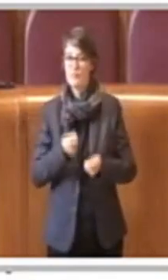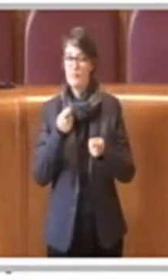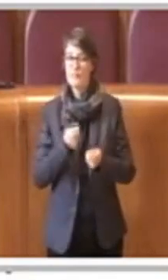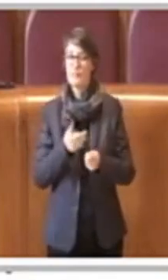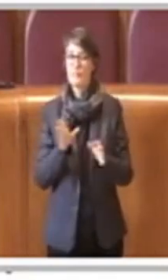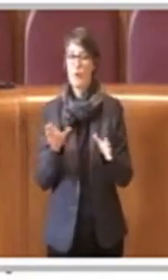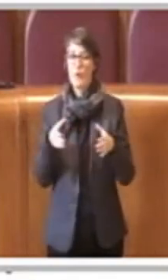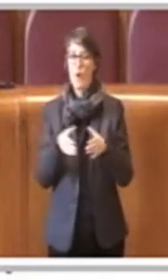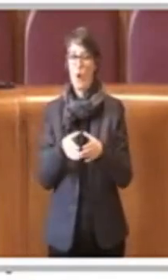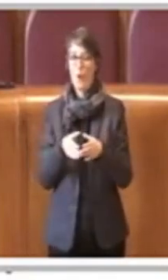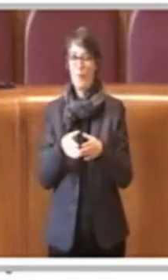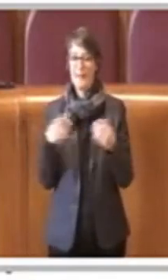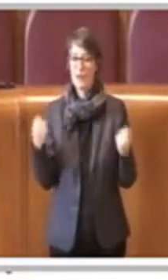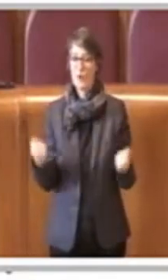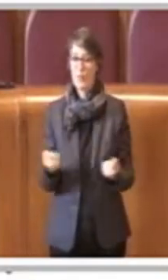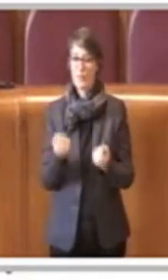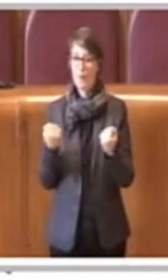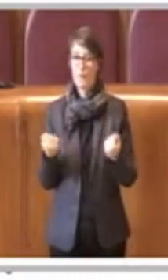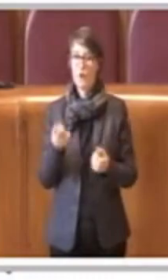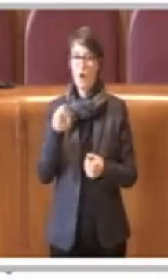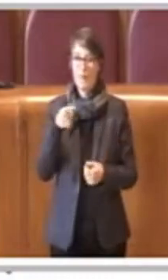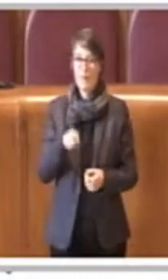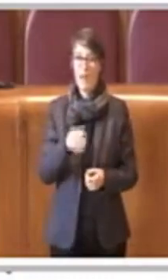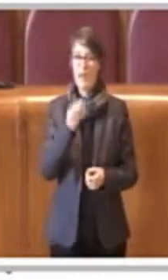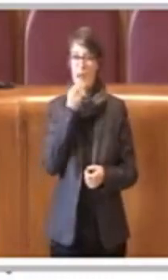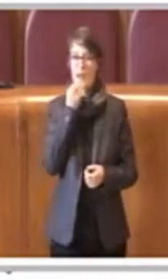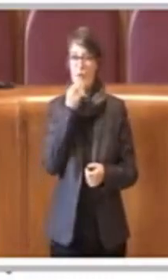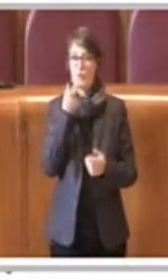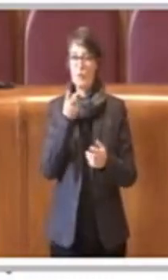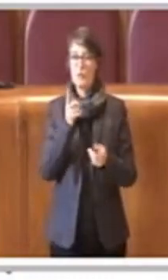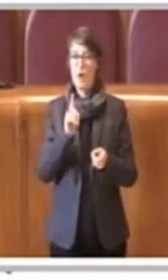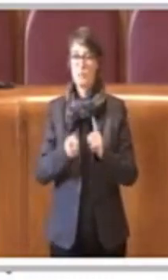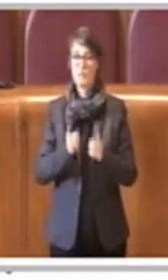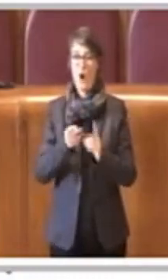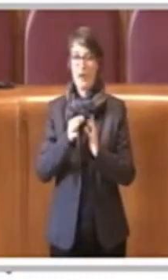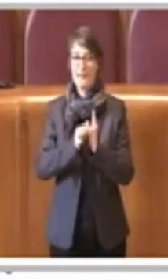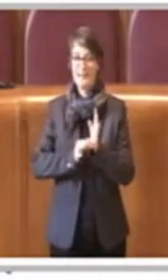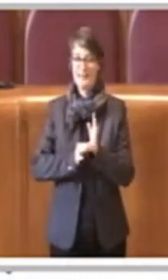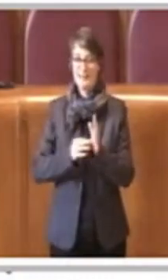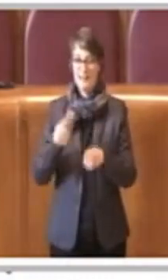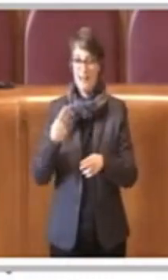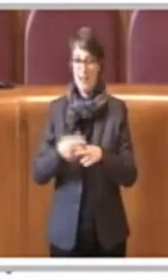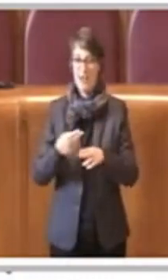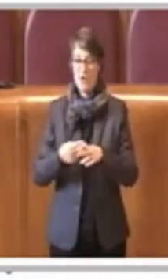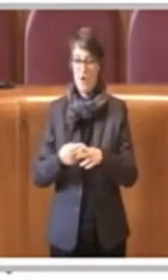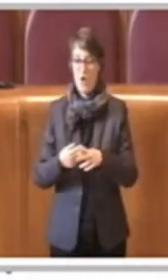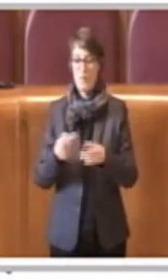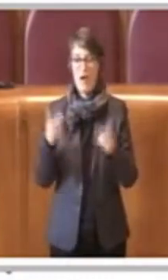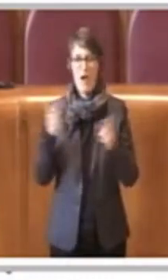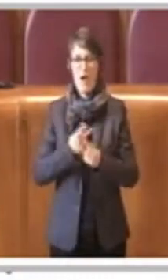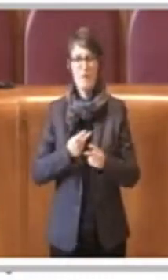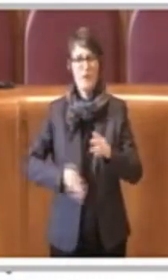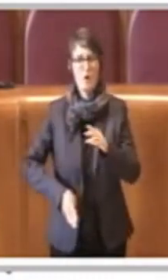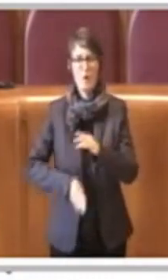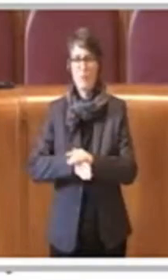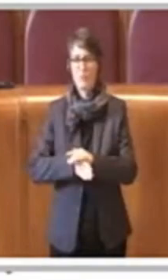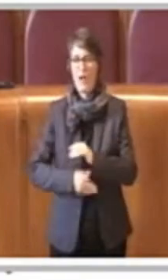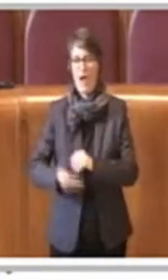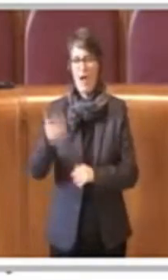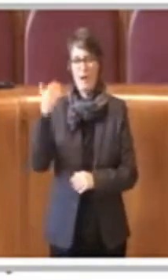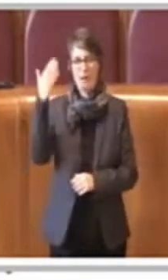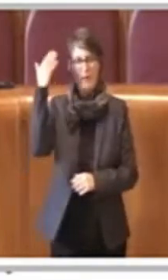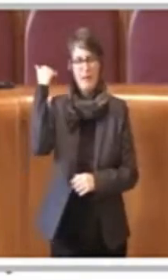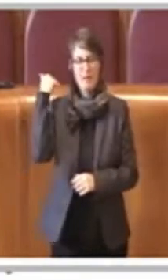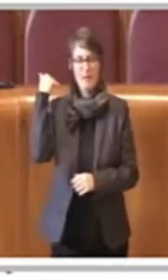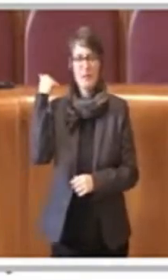la food policy di Roma e un atto che viene da lontano, nel senso che ovviamente il